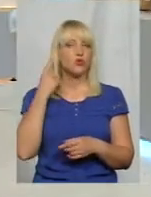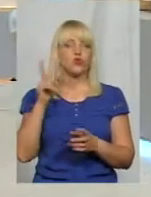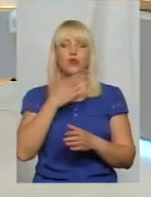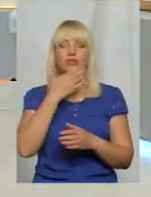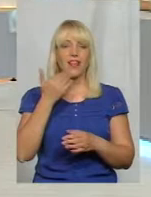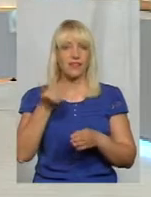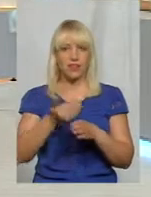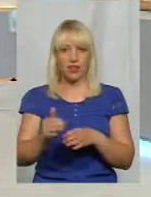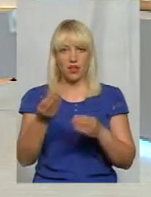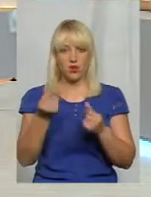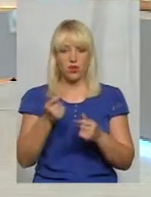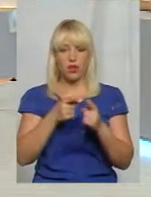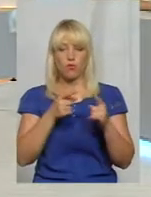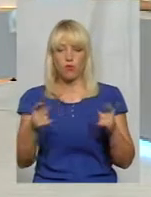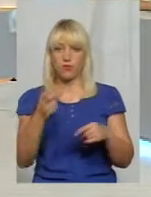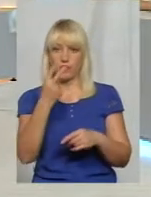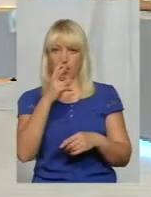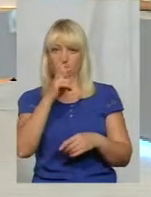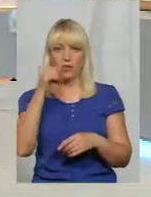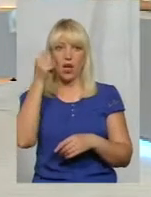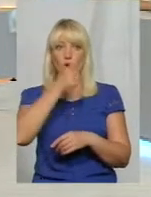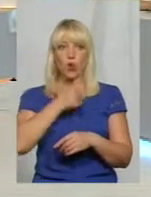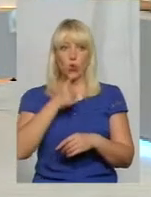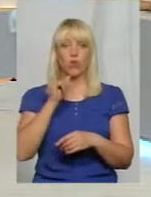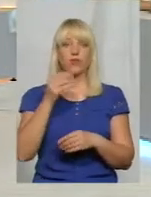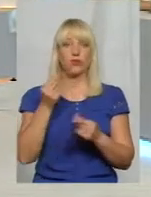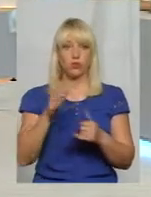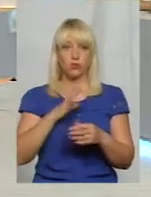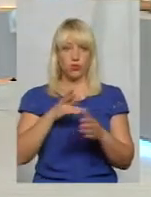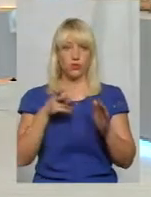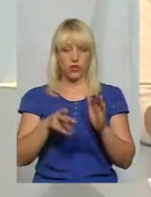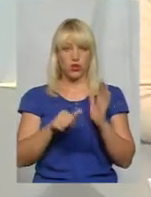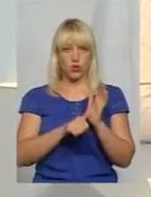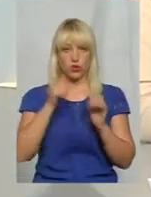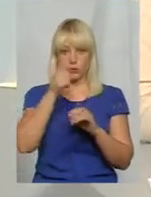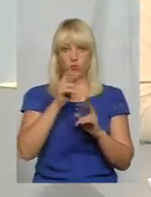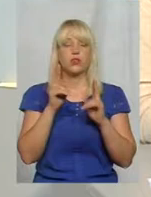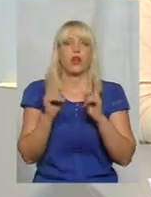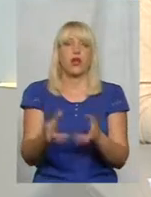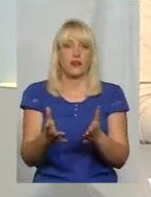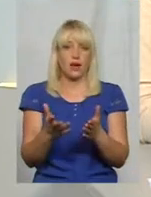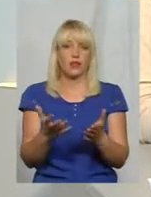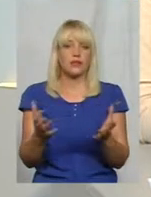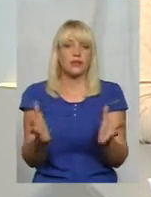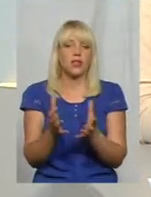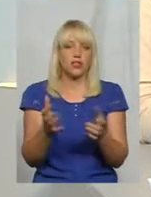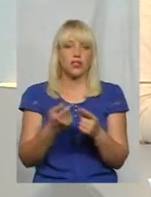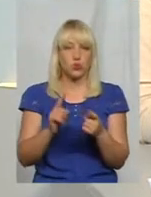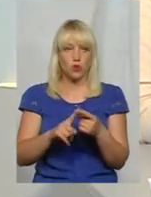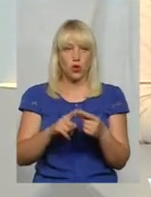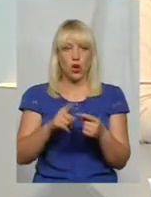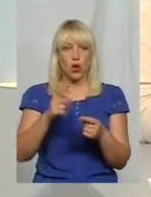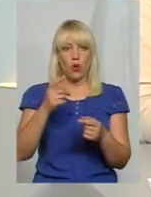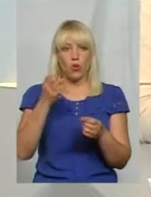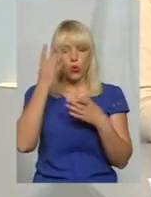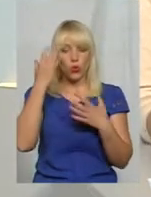коштів на протязі 12 років і останні кошти були у 2006 році. А як же ж вберегти оцю культурно-історичну спадщину,